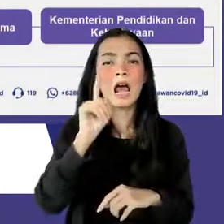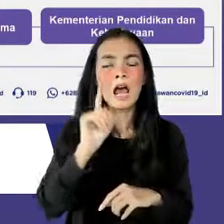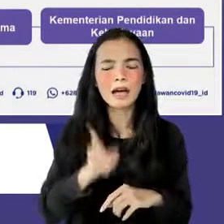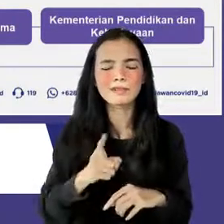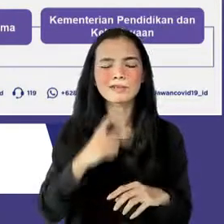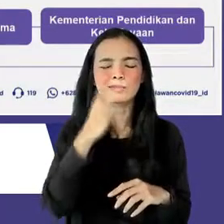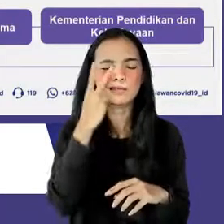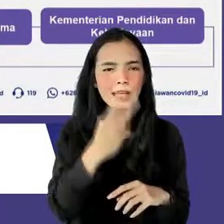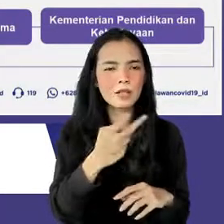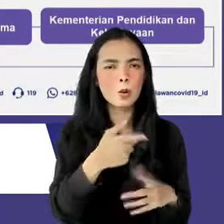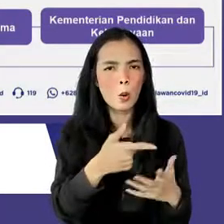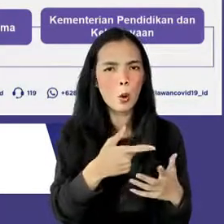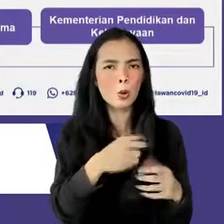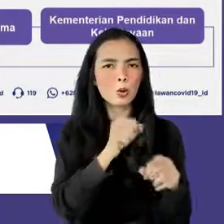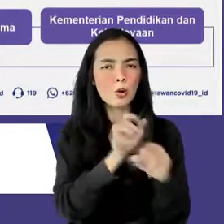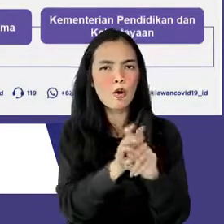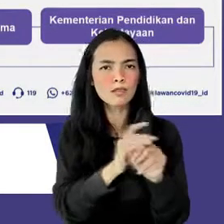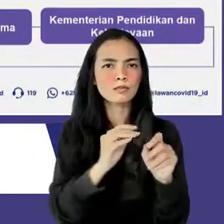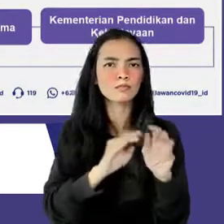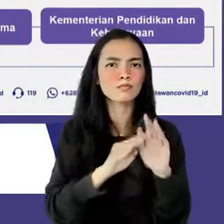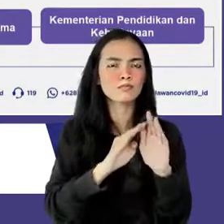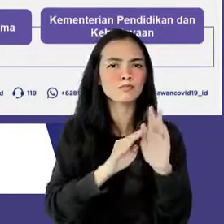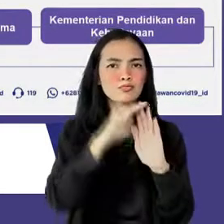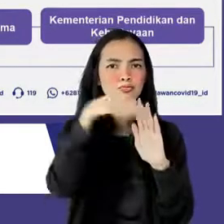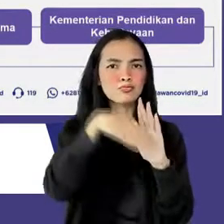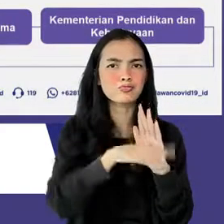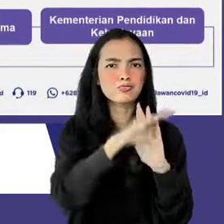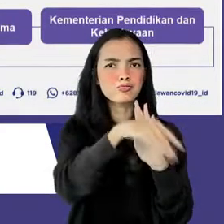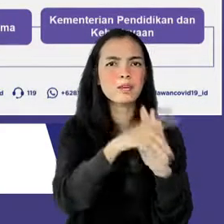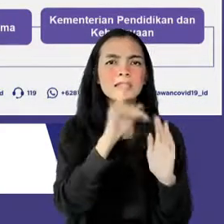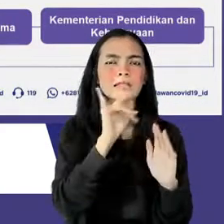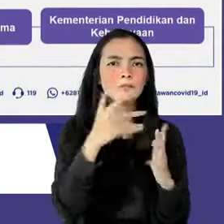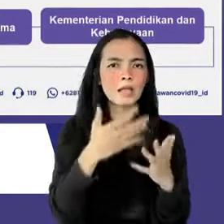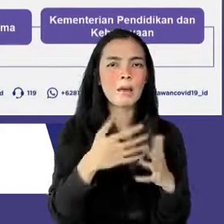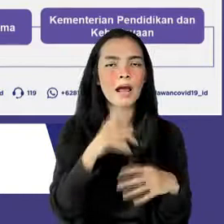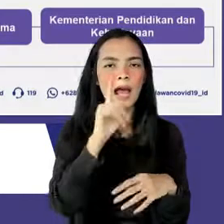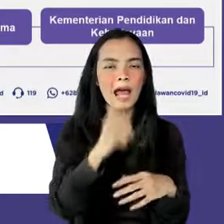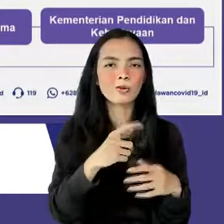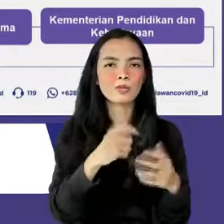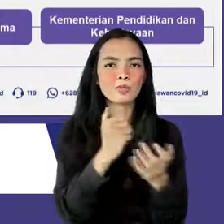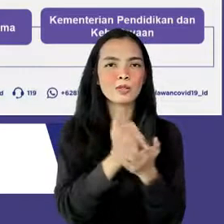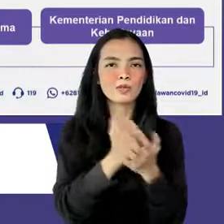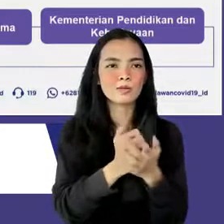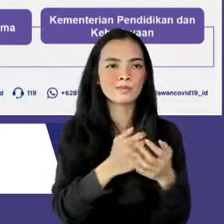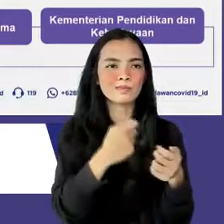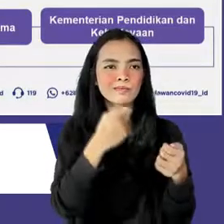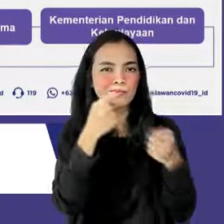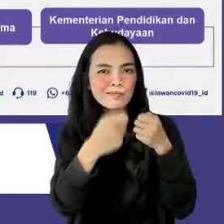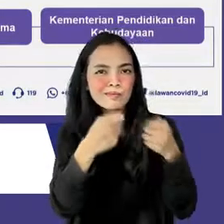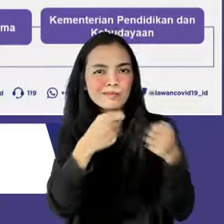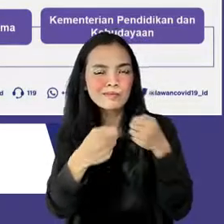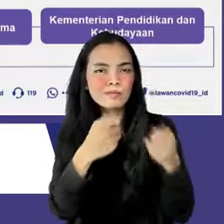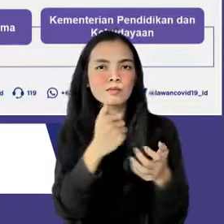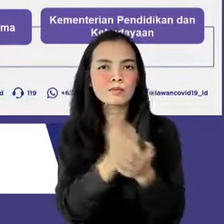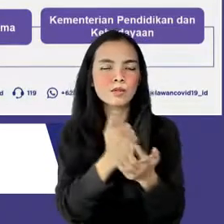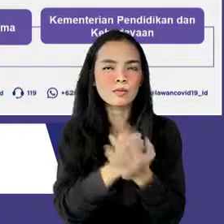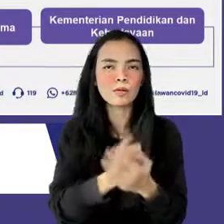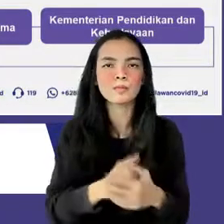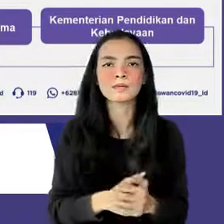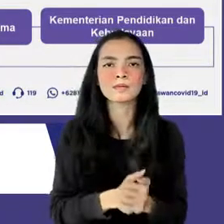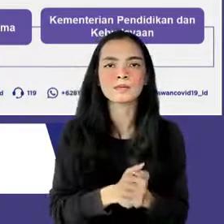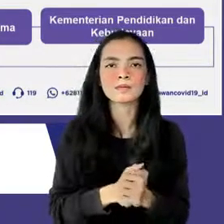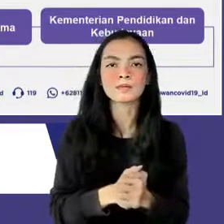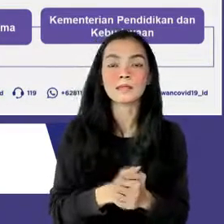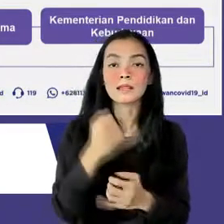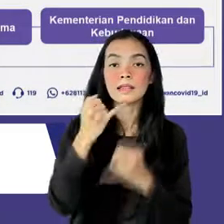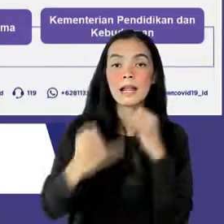pelaksanaan upaya pengendalian berjenjang di semua sektor secara komprehensif. Terakhir, kerjasama